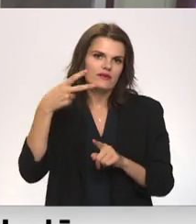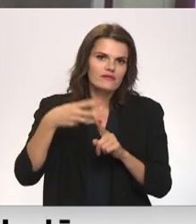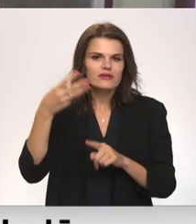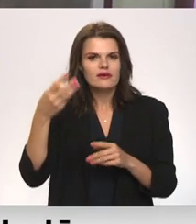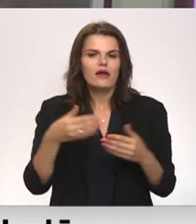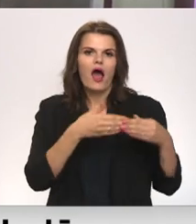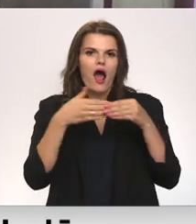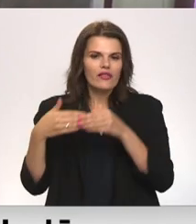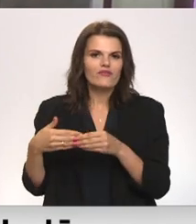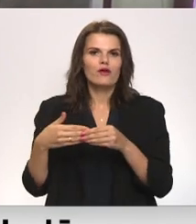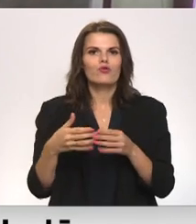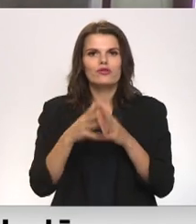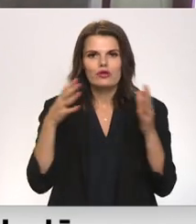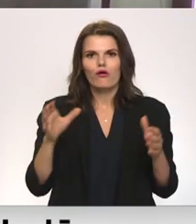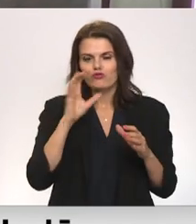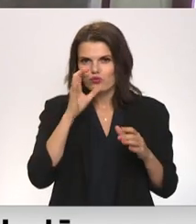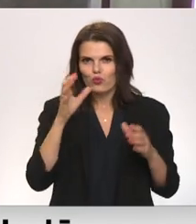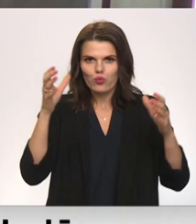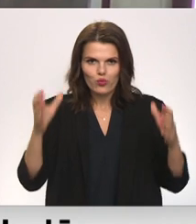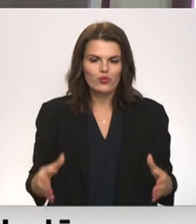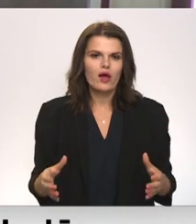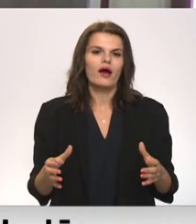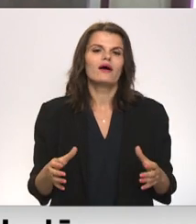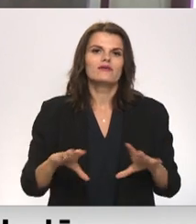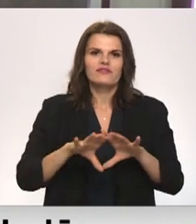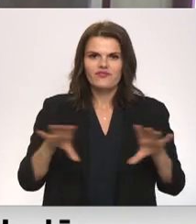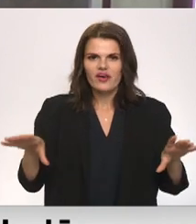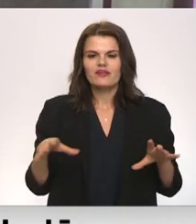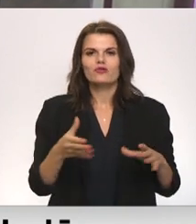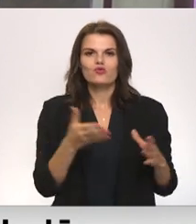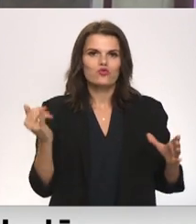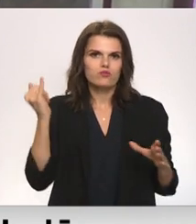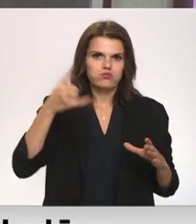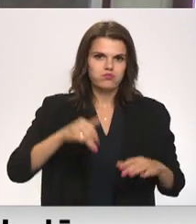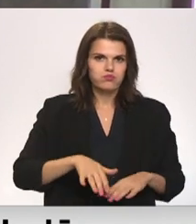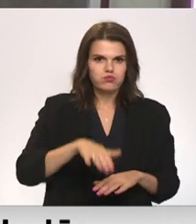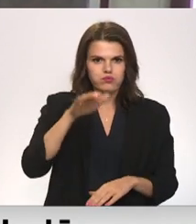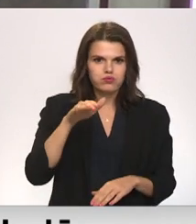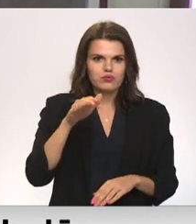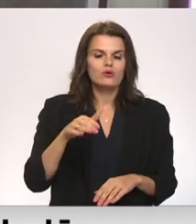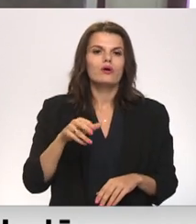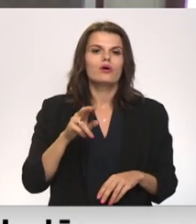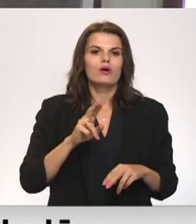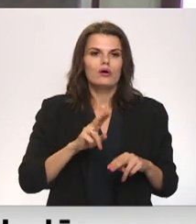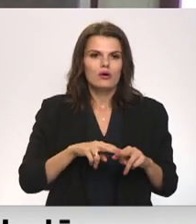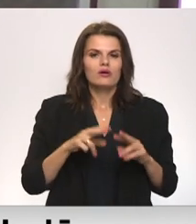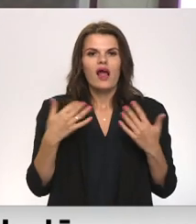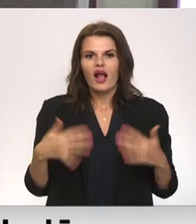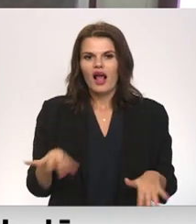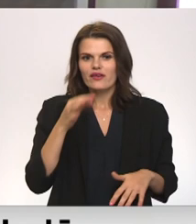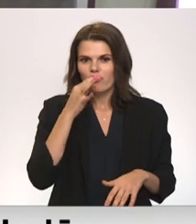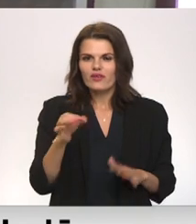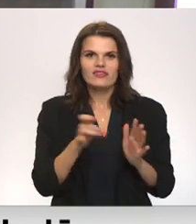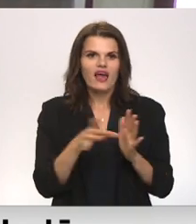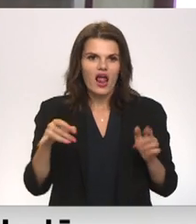atvedot lielu daudzumu ūdens kaut kādās tvertinēs, kur viņas var iepildīt. Nu, ūdeni, kā jau teicu,